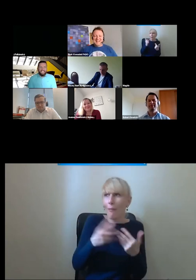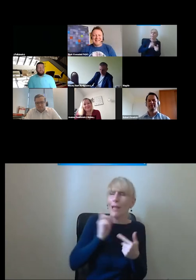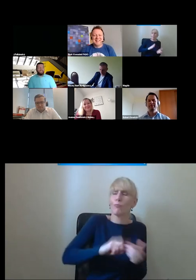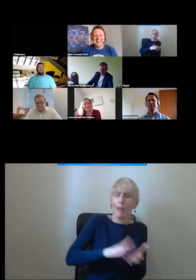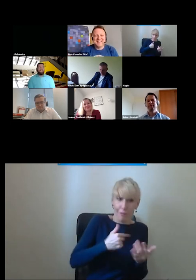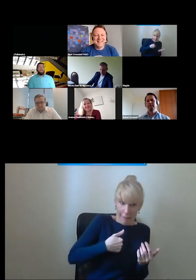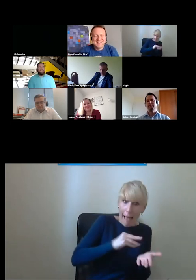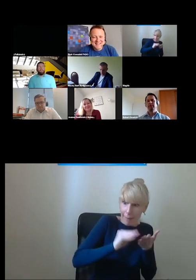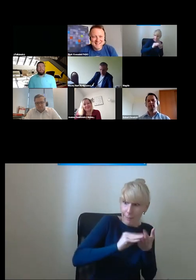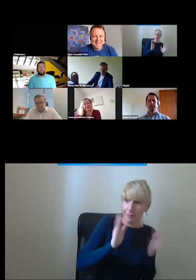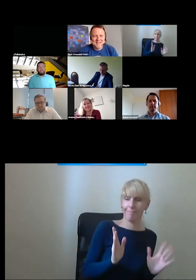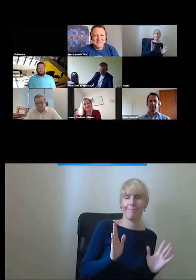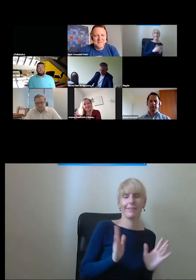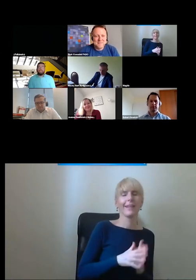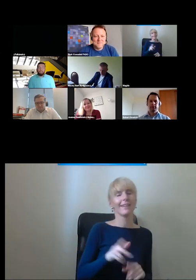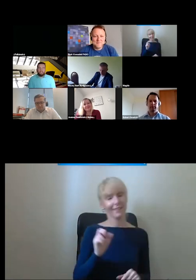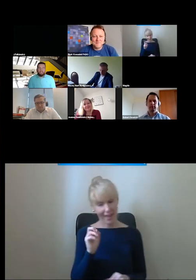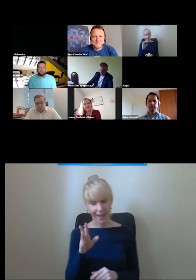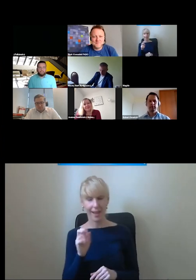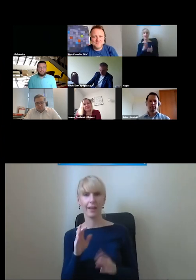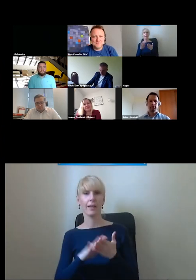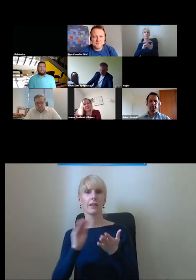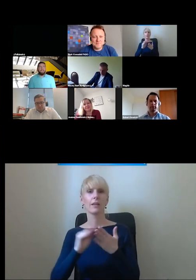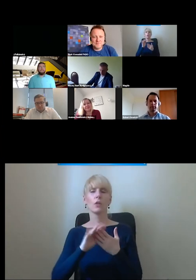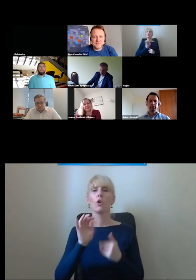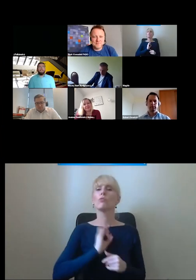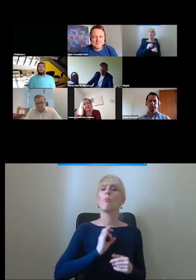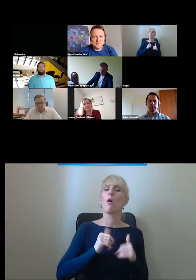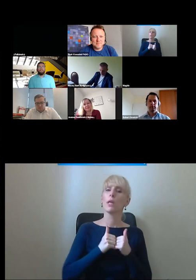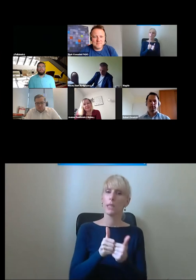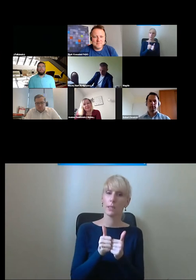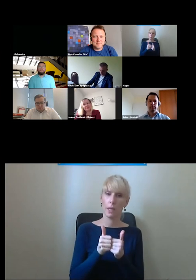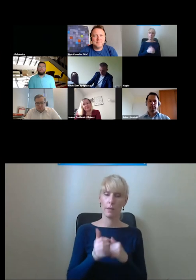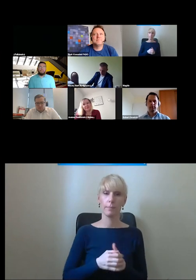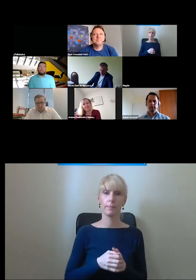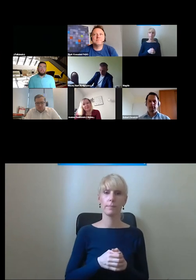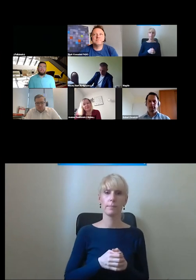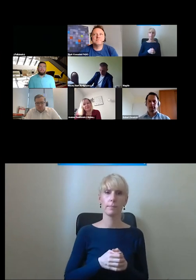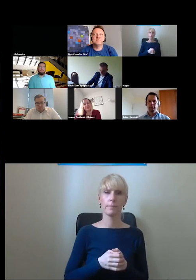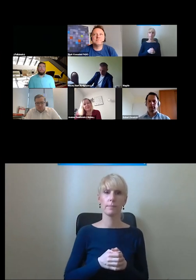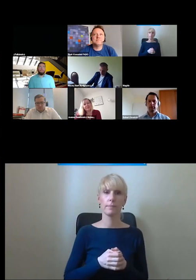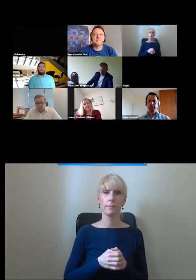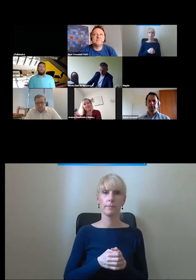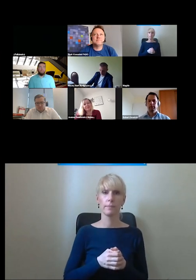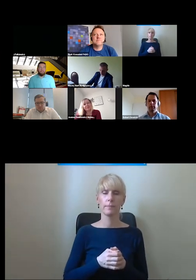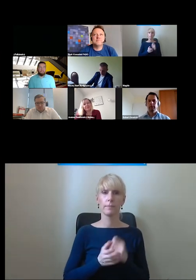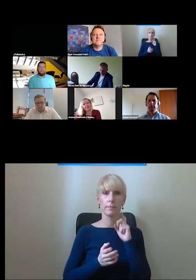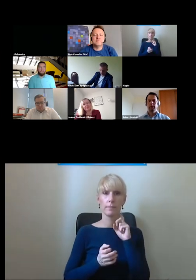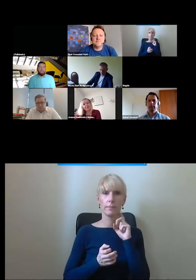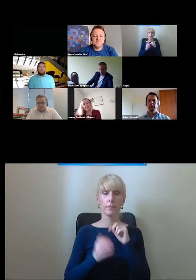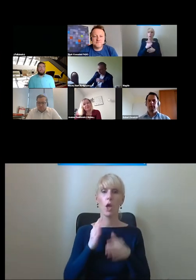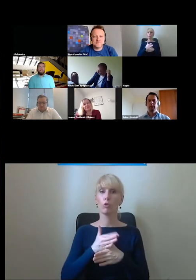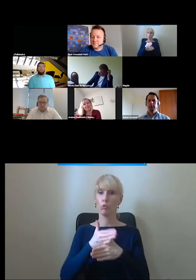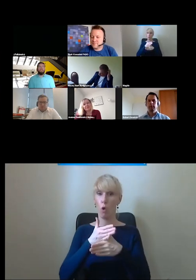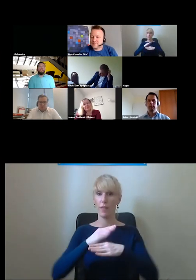oczywiście że napisałem oczywiście ale to jest moje skromne zdanie że niestety schody ruchome